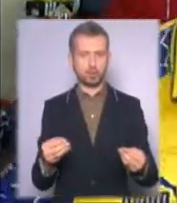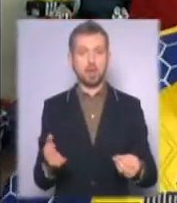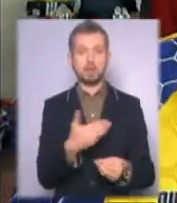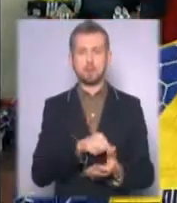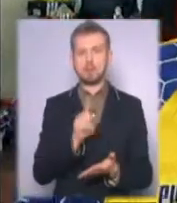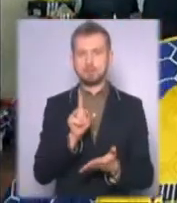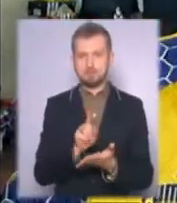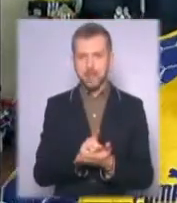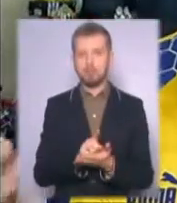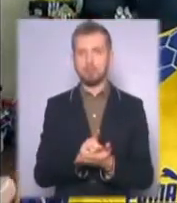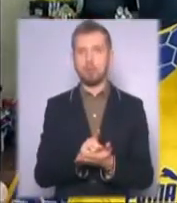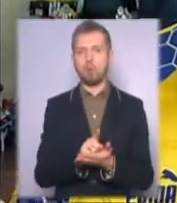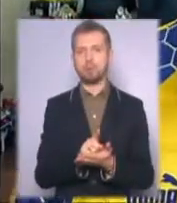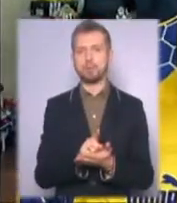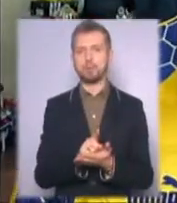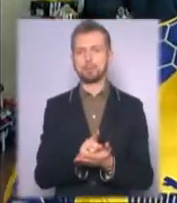підняти, в принципі,